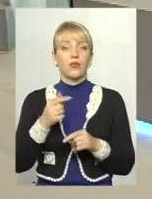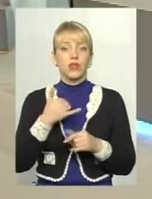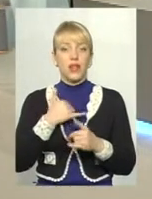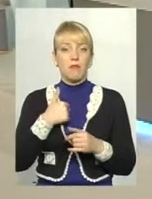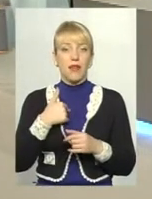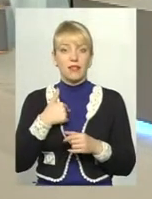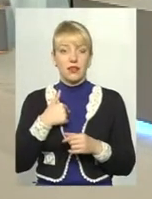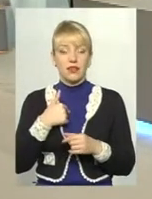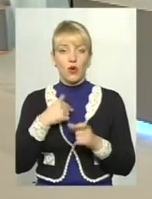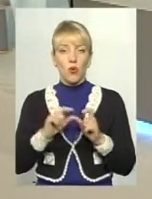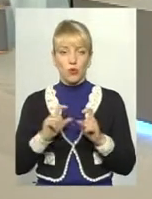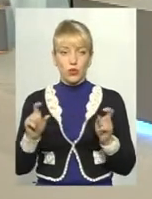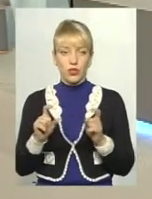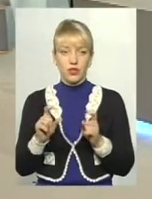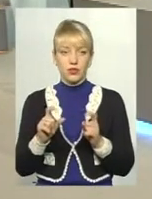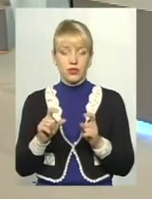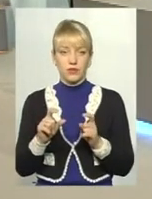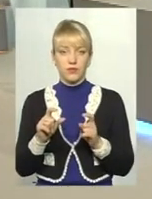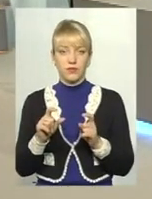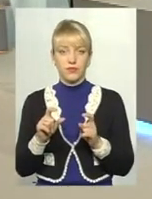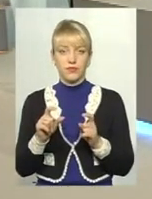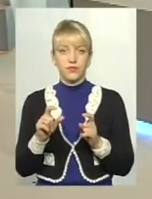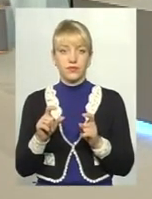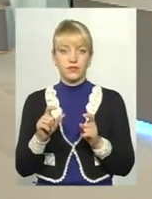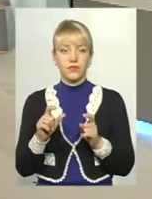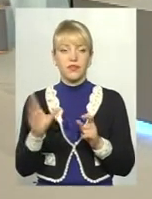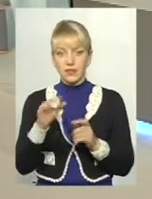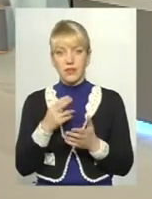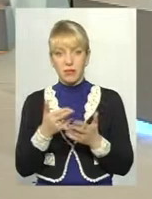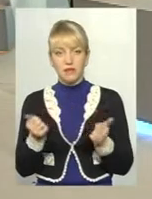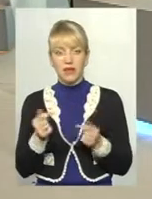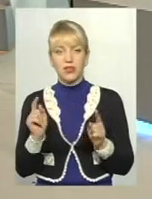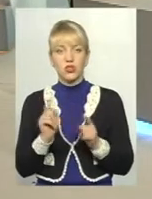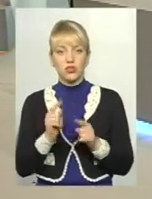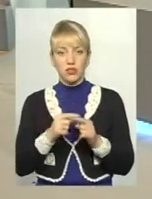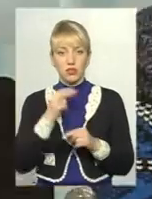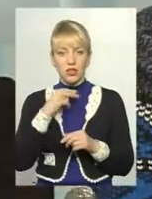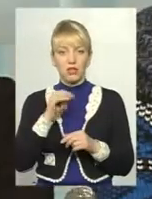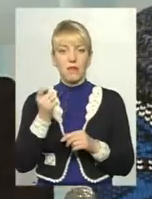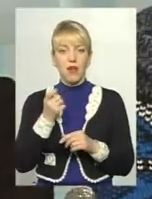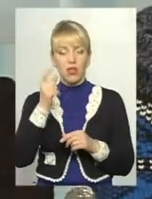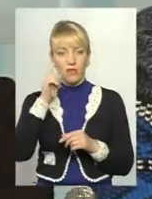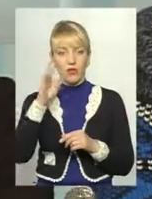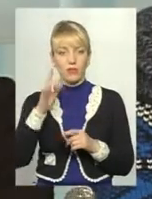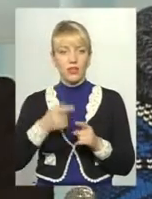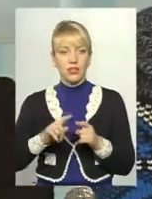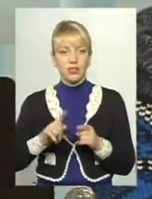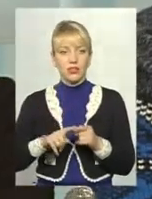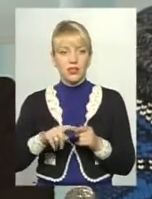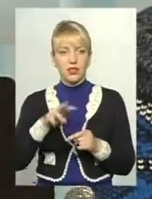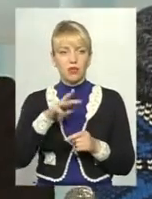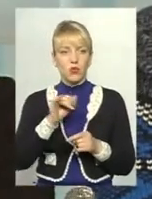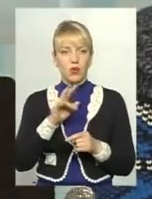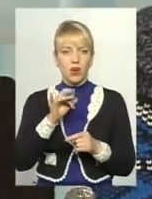'єктом, якщо говорити про релігіння,'єкти всі підтвердять, мабуть найкращий, але маловідомий, нерозкручений, це підлісний мукарів.